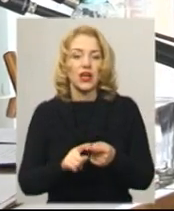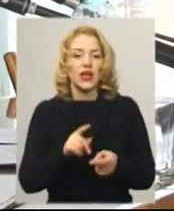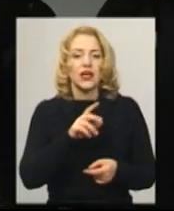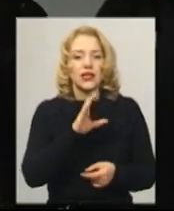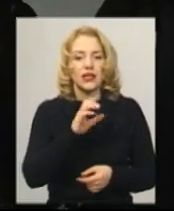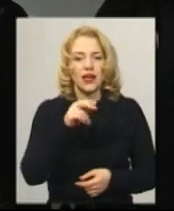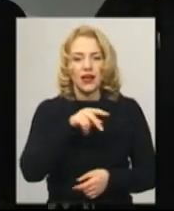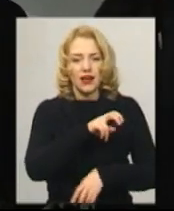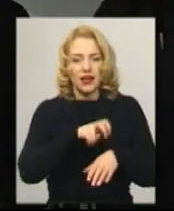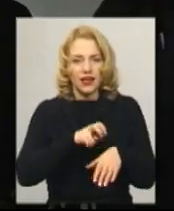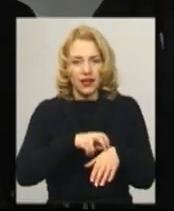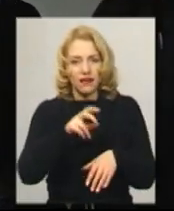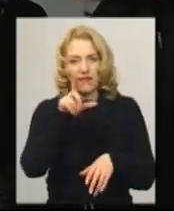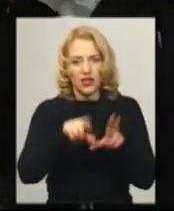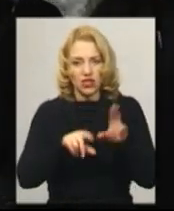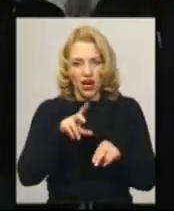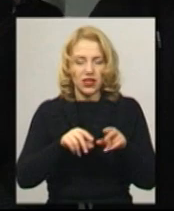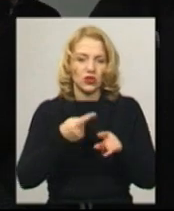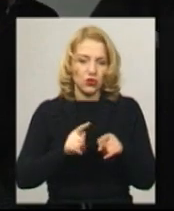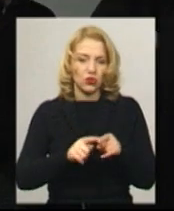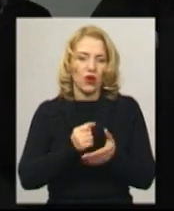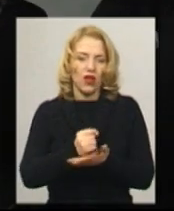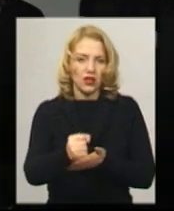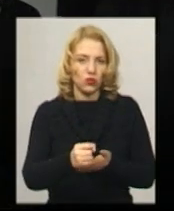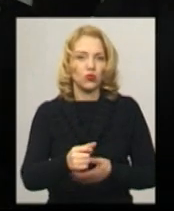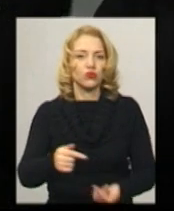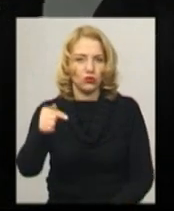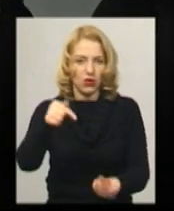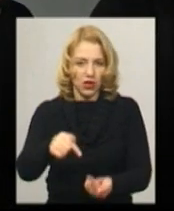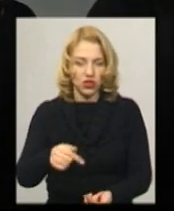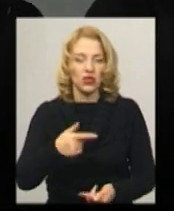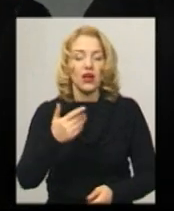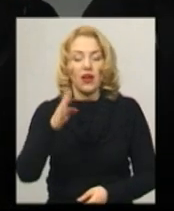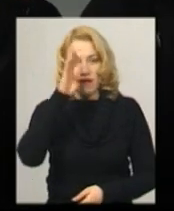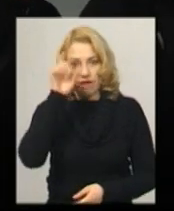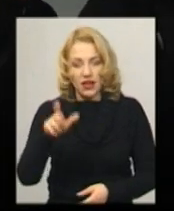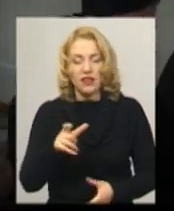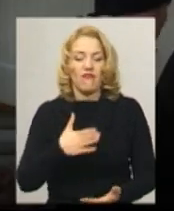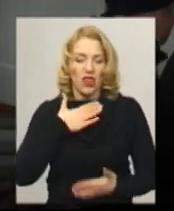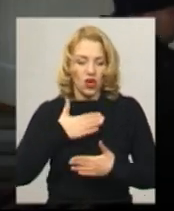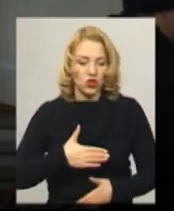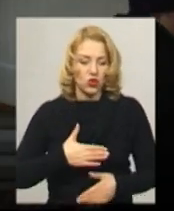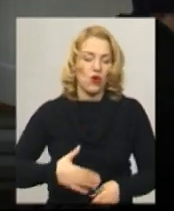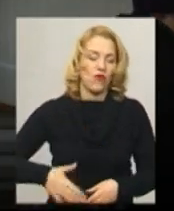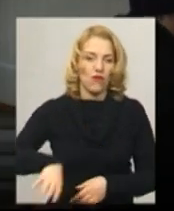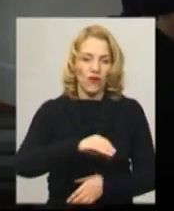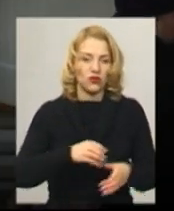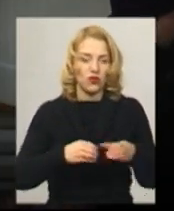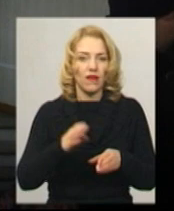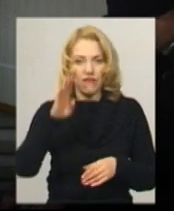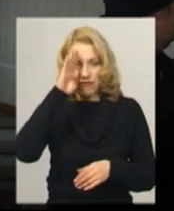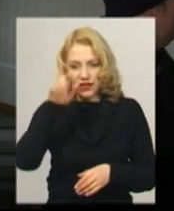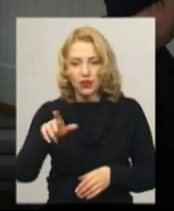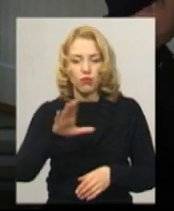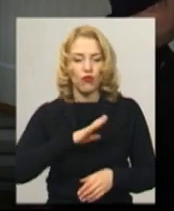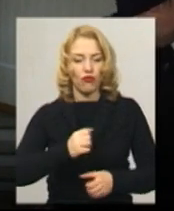Василь Старенький вважає цю кандидатуру доречною. Він влаштовує весь колектив, немає полярності. Він був військовим лікарем і